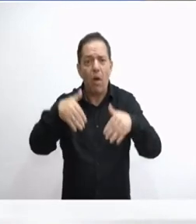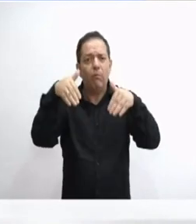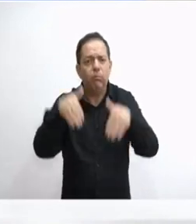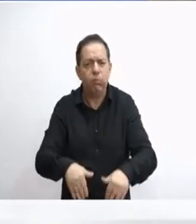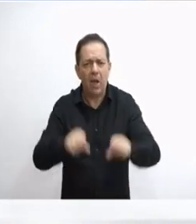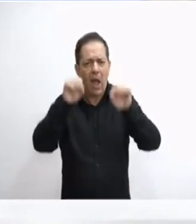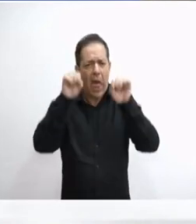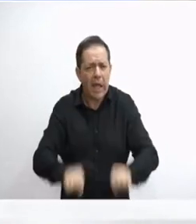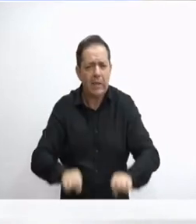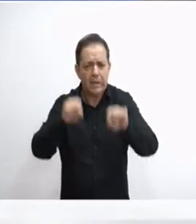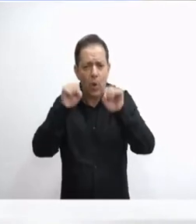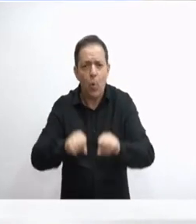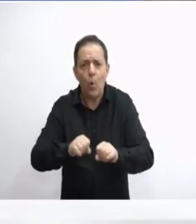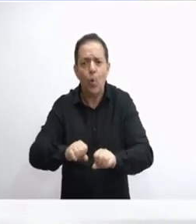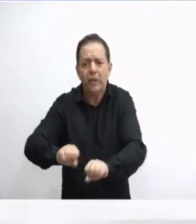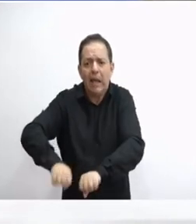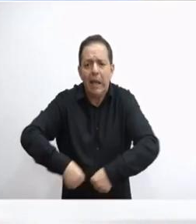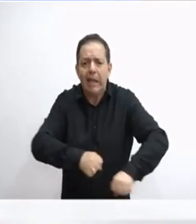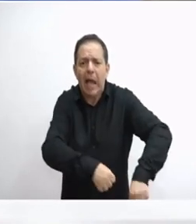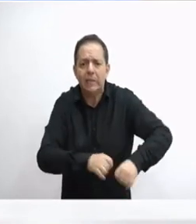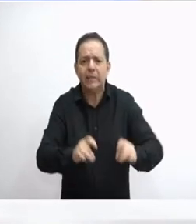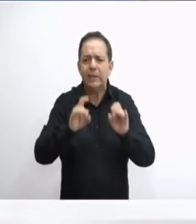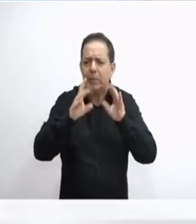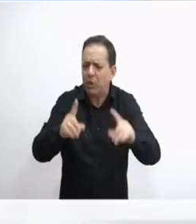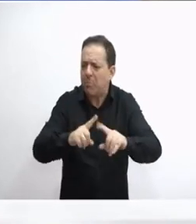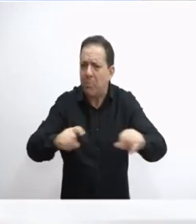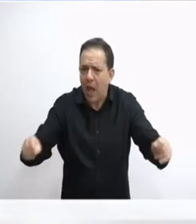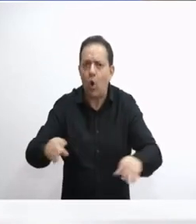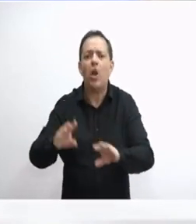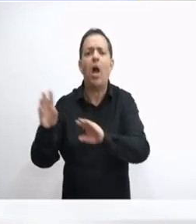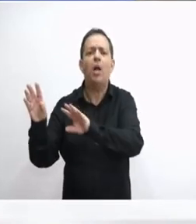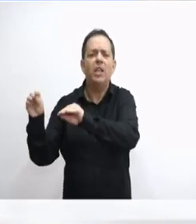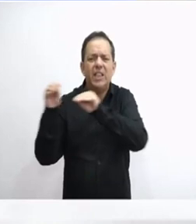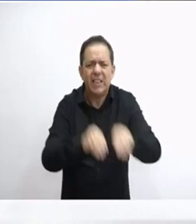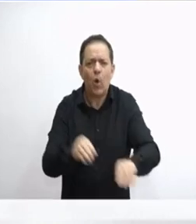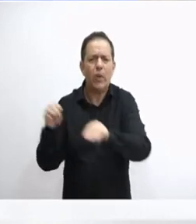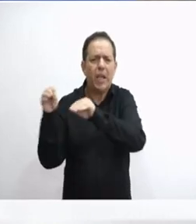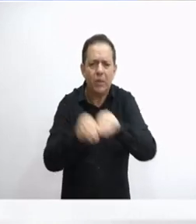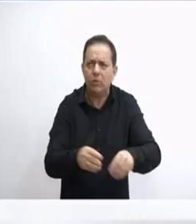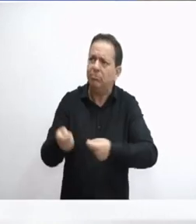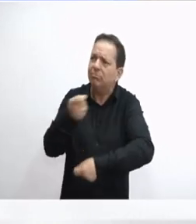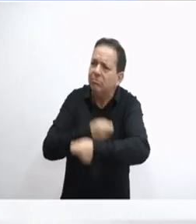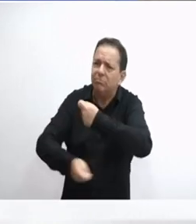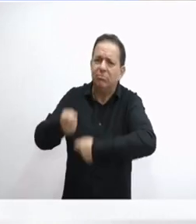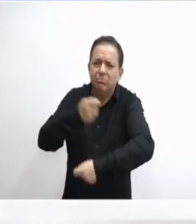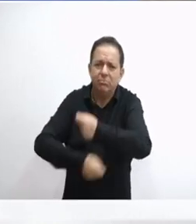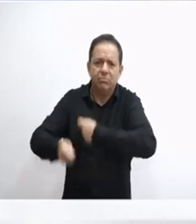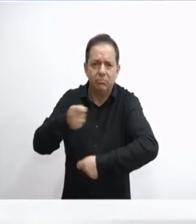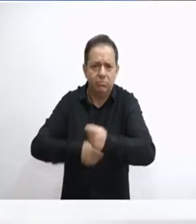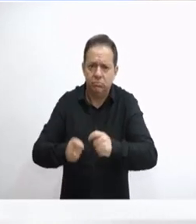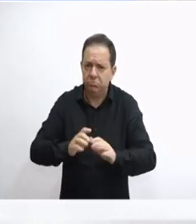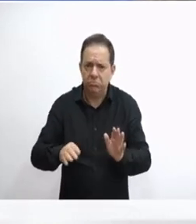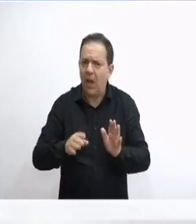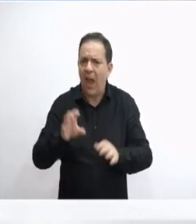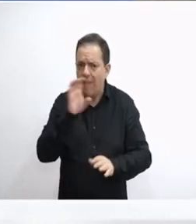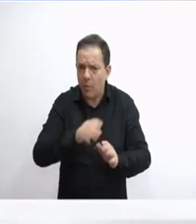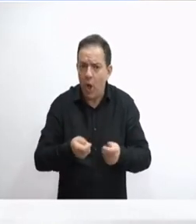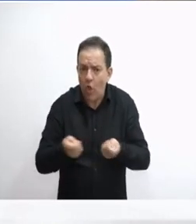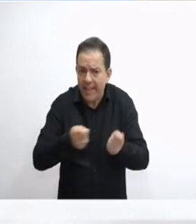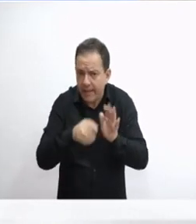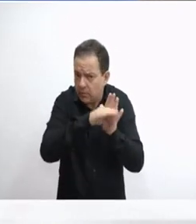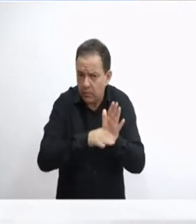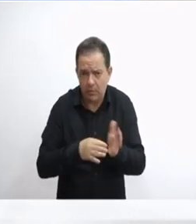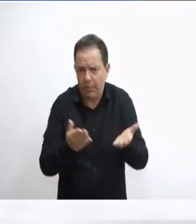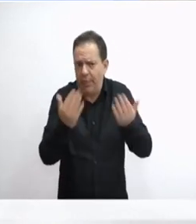τίποτα, ούτε κάλτσες, ούτε πολύ μικρά πράγματα και τα κάνουμε όλα εισαγωγή, αυτό δεν σημαίνει ότι είναι στον ευρωπαϊκό χάρτη. Όμως,